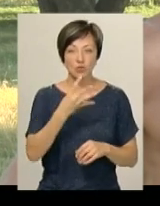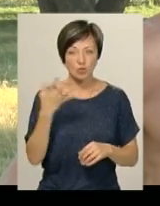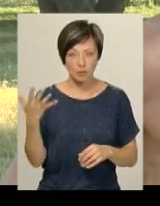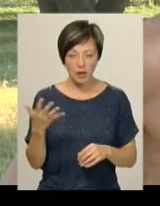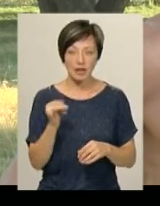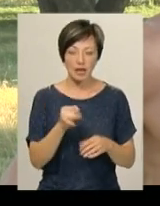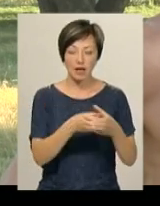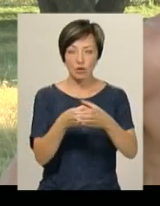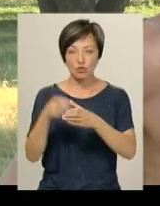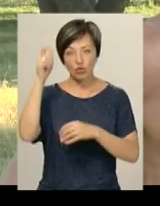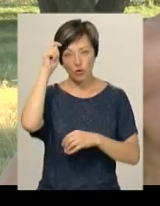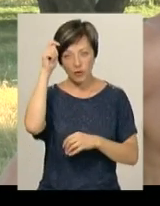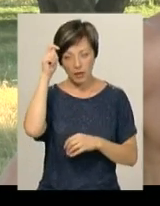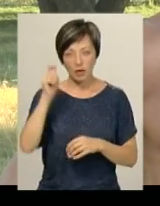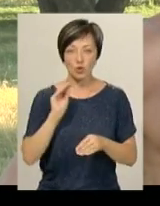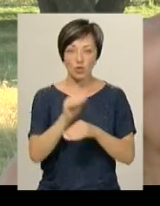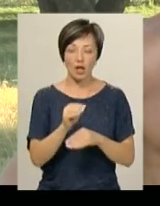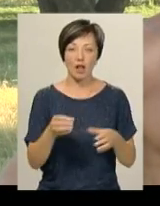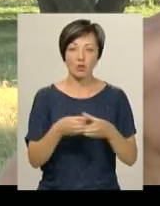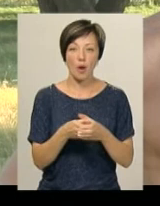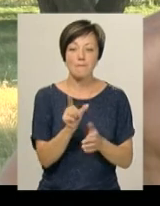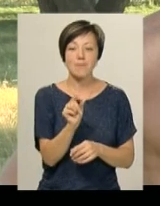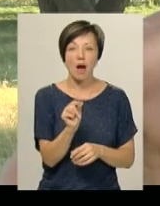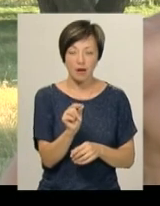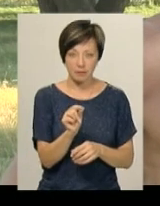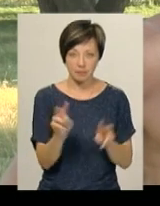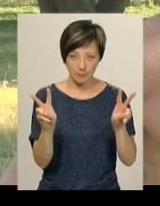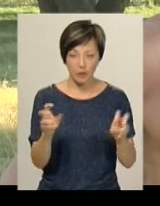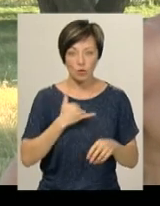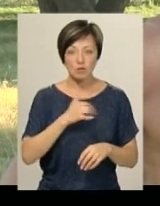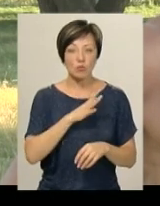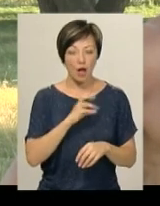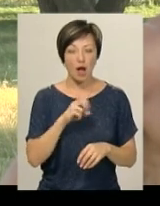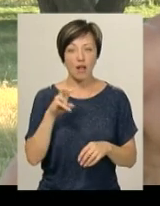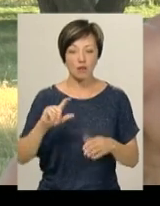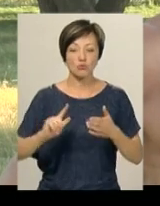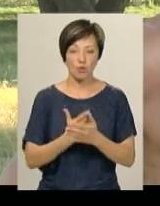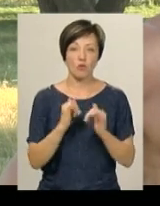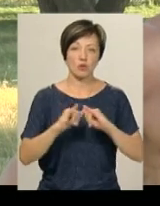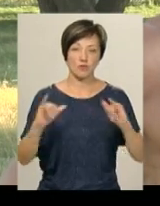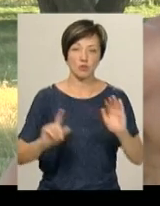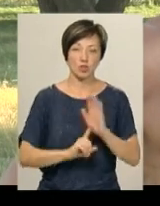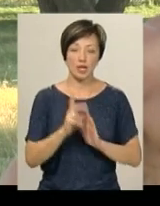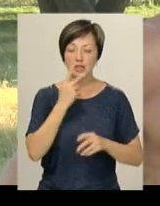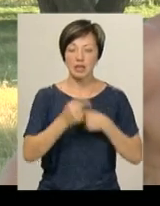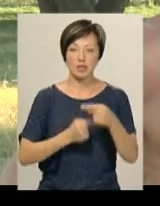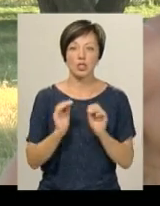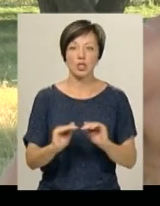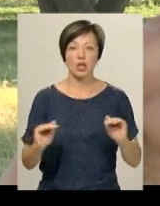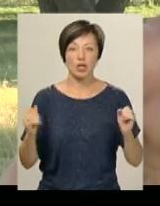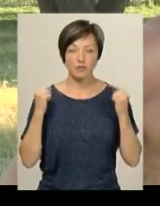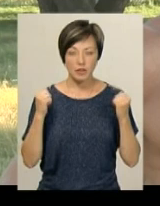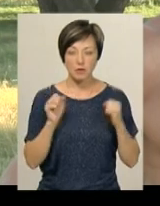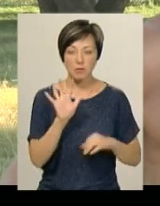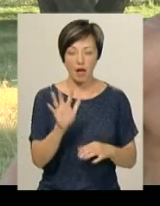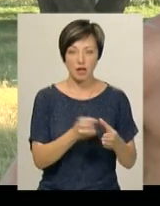майстрам у категорії чоловіки і додали категорію пари. Вона в нас була, але ми знову починаємо її розвивати. Традиційний також дитячий фітнес